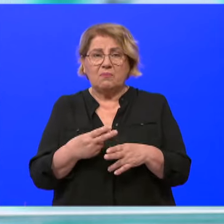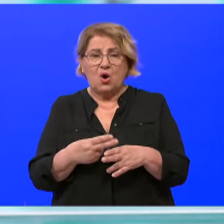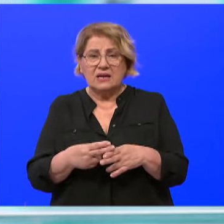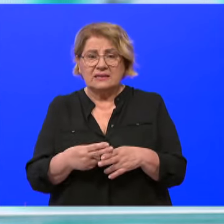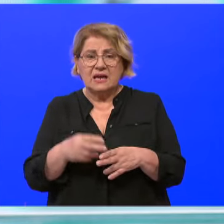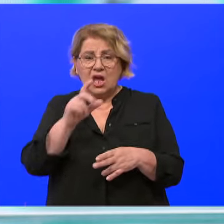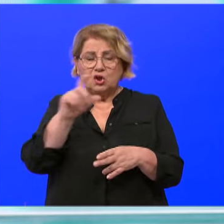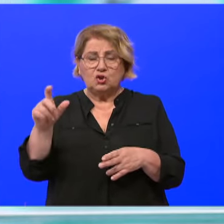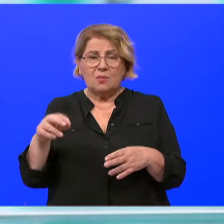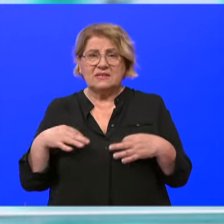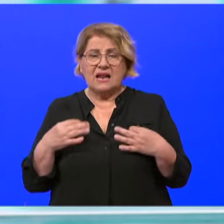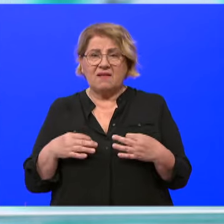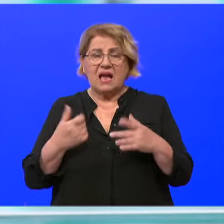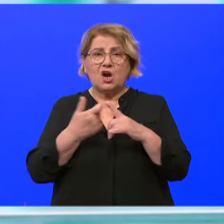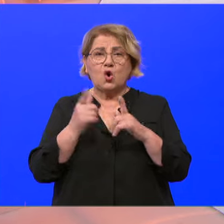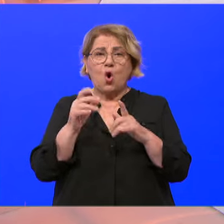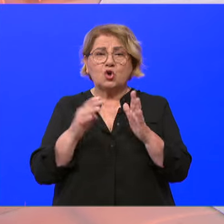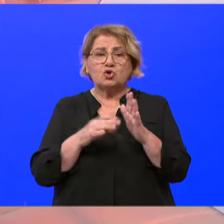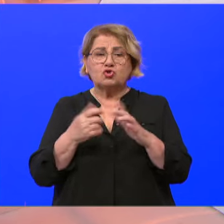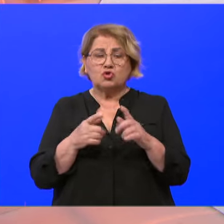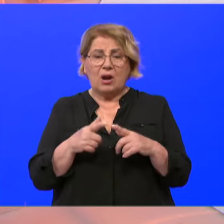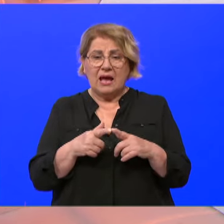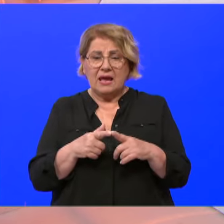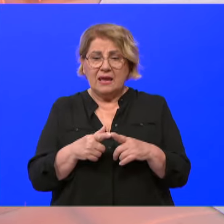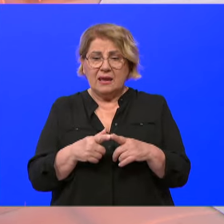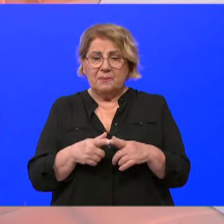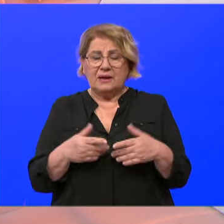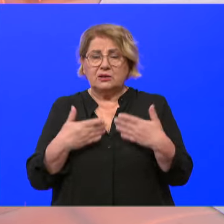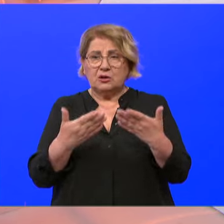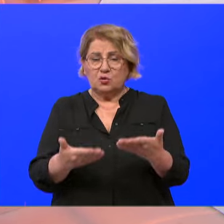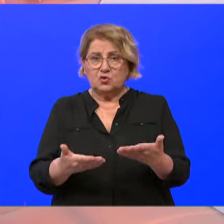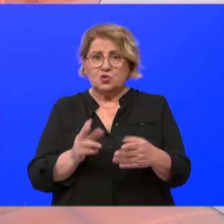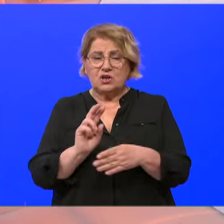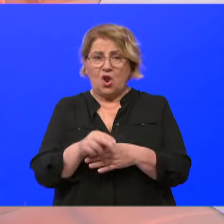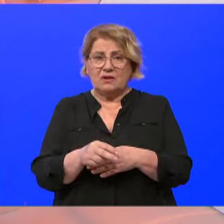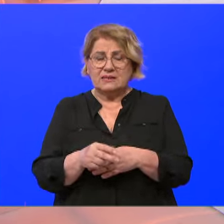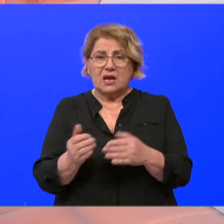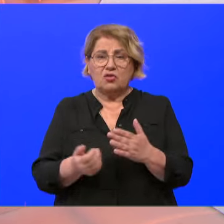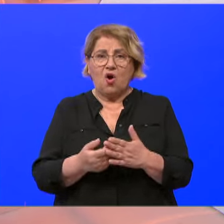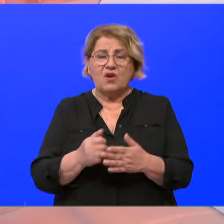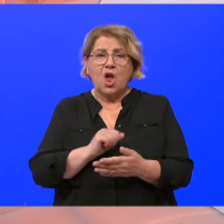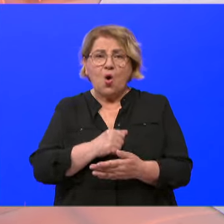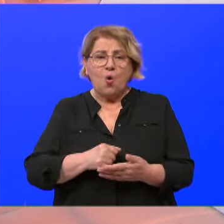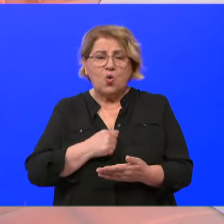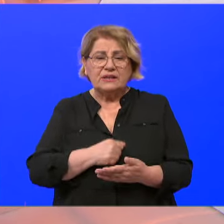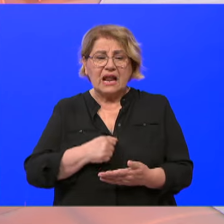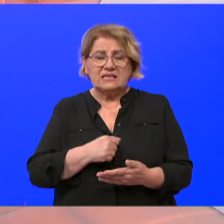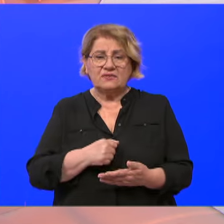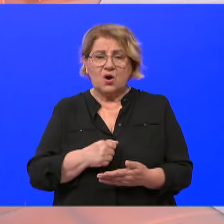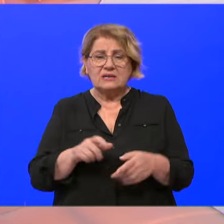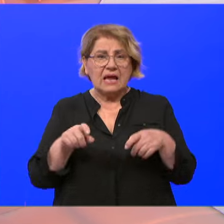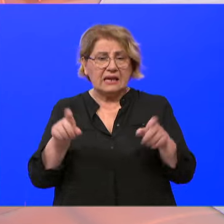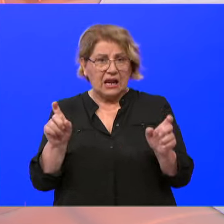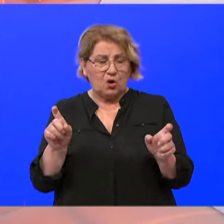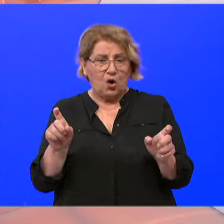dom zdravlja Korčula. Učestvovali smo u kuplji novog ultrazvuka za ginekologinju u